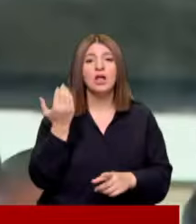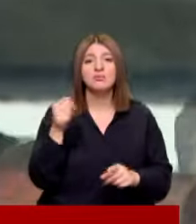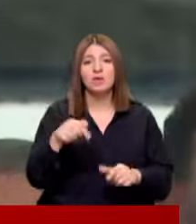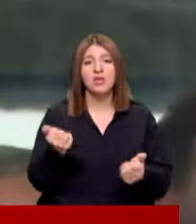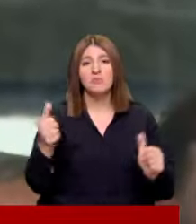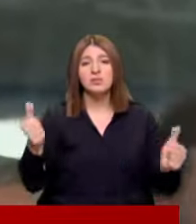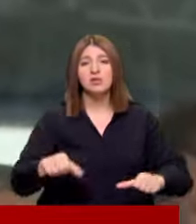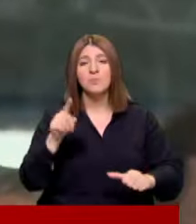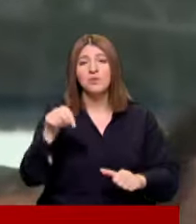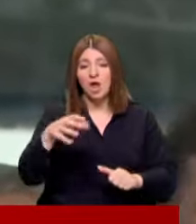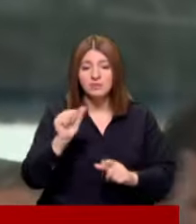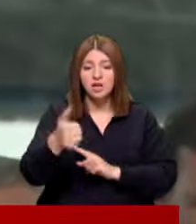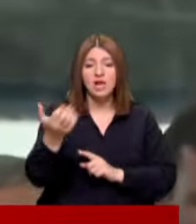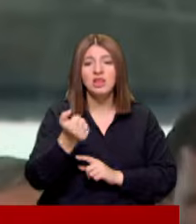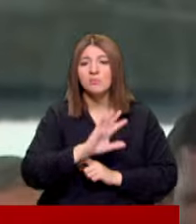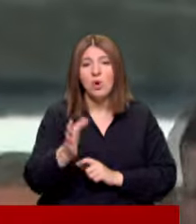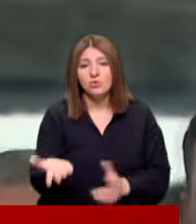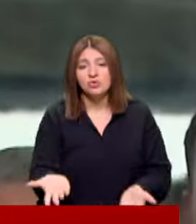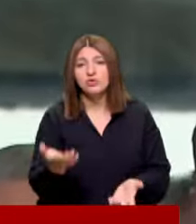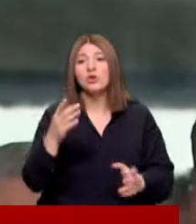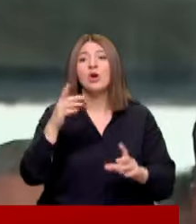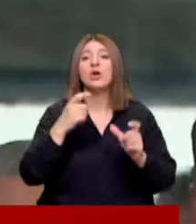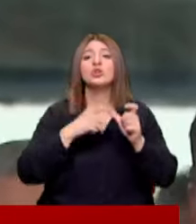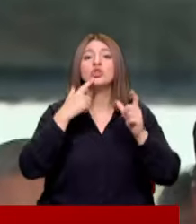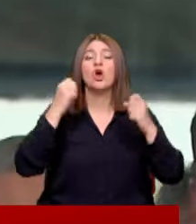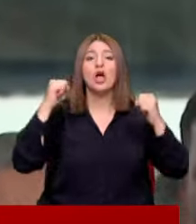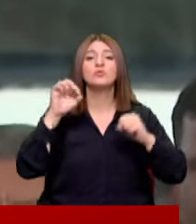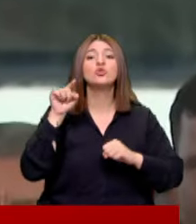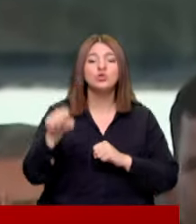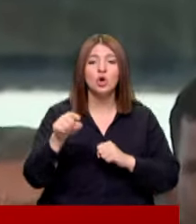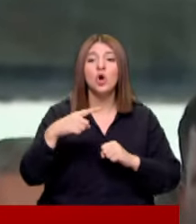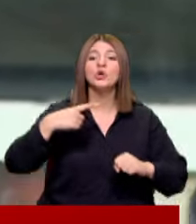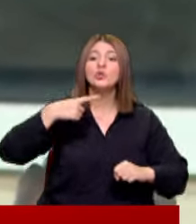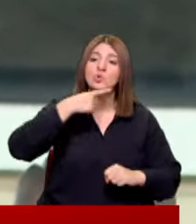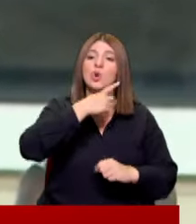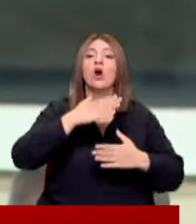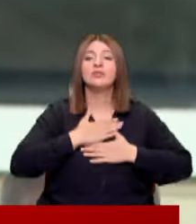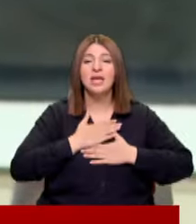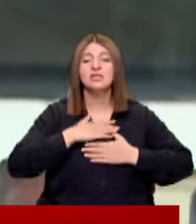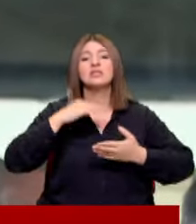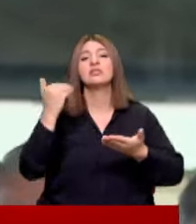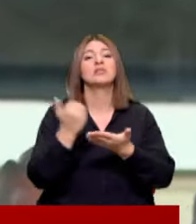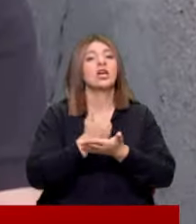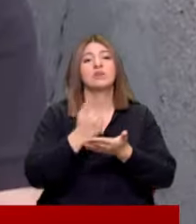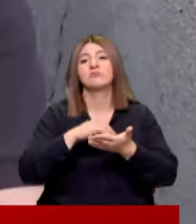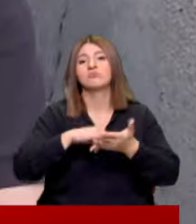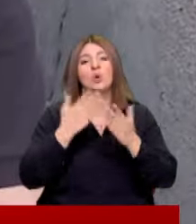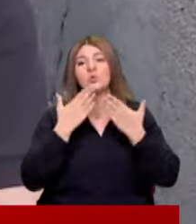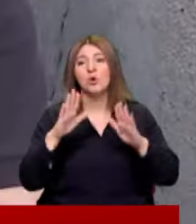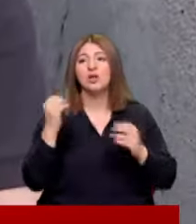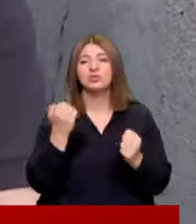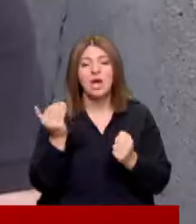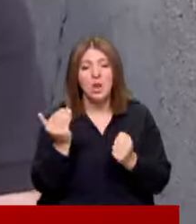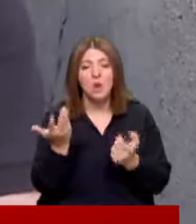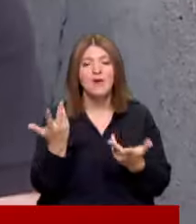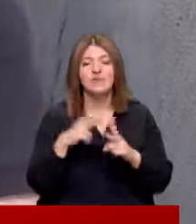alamıyoruz Bugün aldığımızı yarın alamıyoruz Sılgınlığımız şu Zordayız, geçinemiyoruz Kış geliyor,